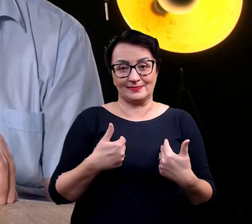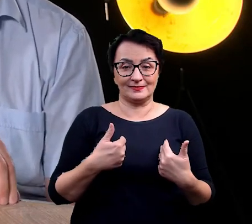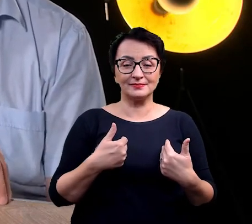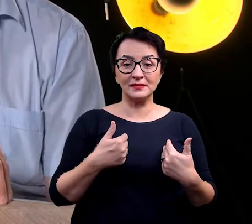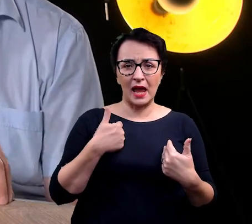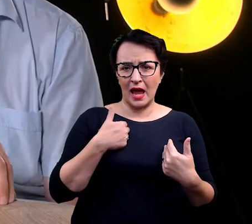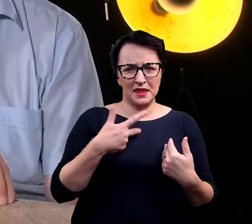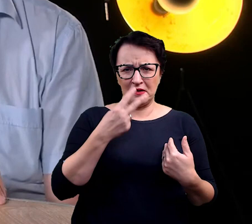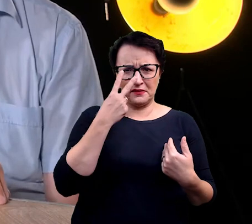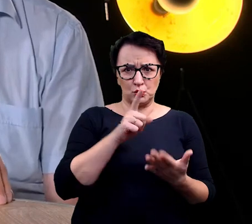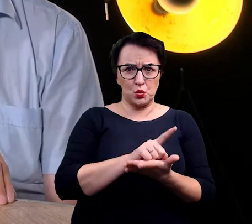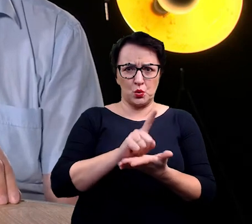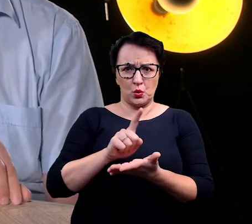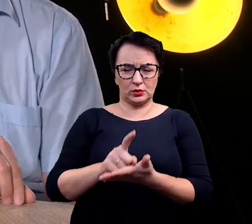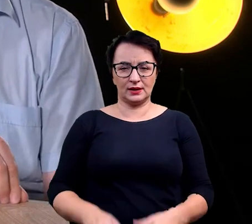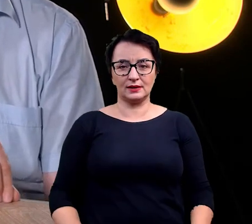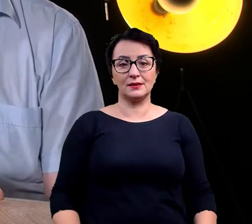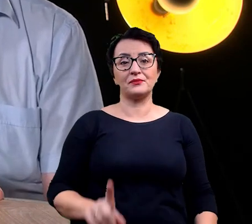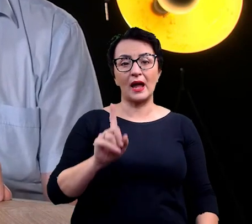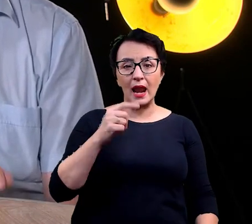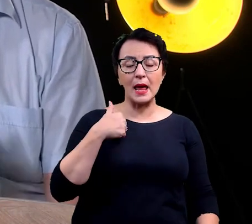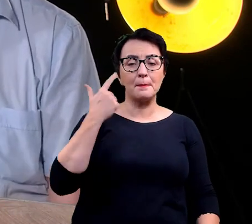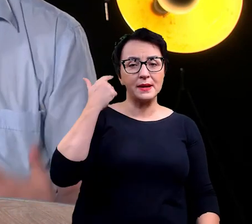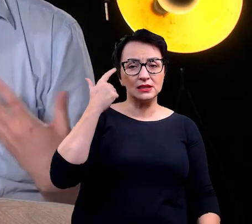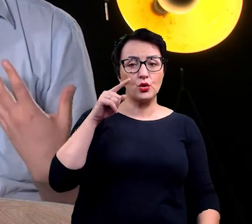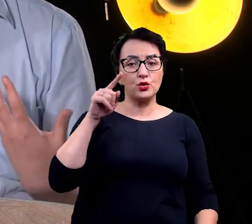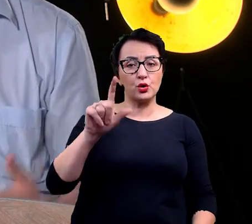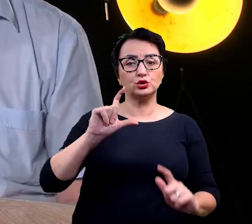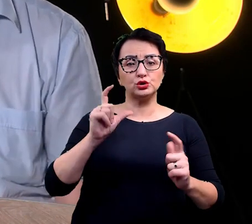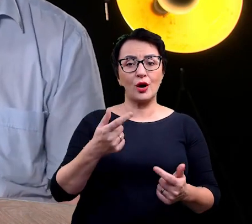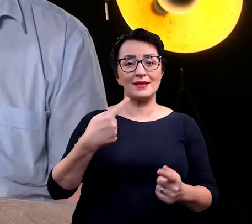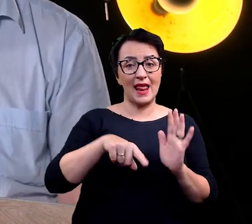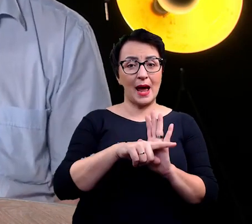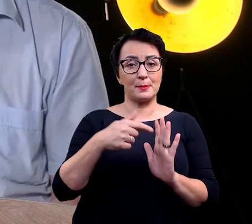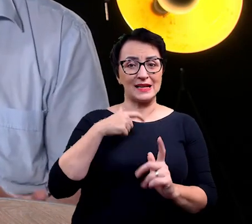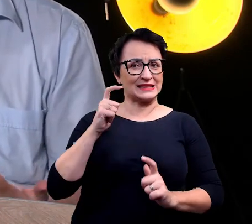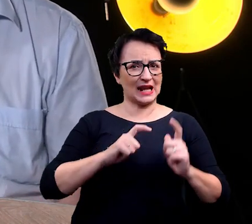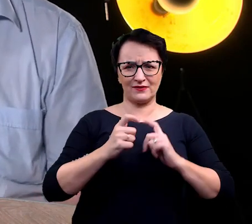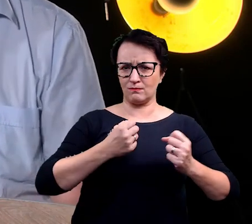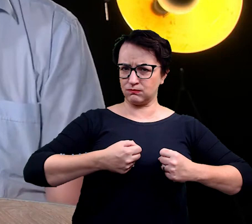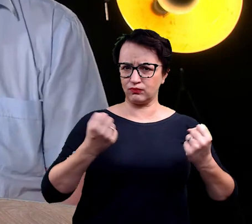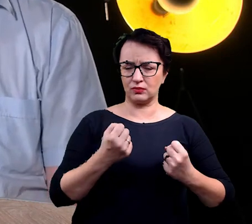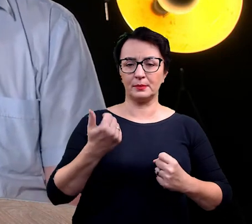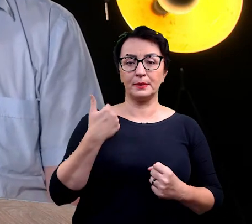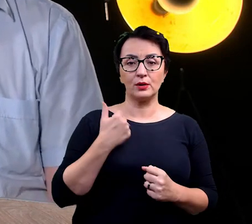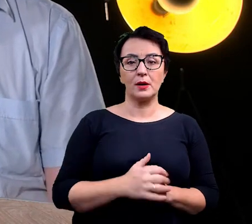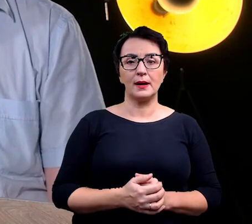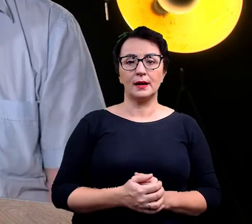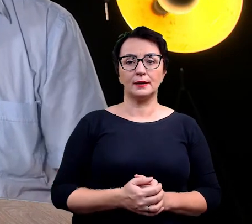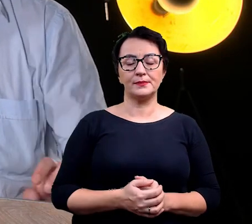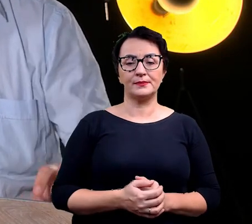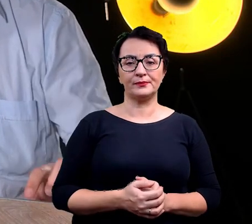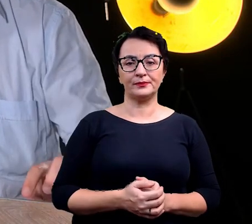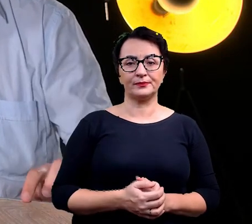nie postrzegam w taki sposób. Natomiast myślę, że coś, co mnie sprawiło największą satysfakcję, może w taki sposób, to